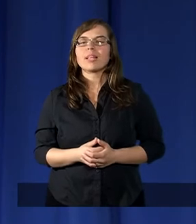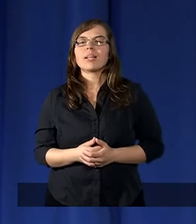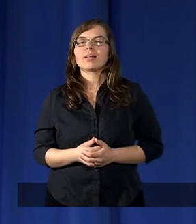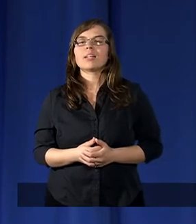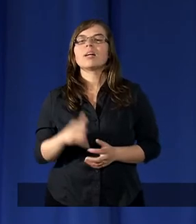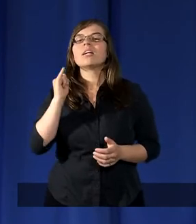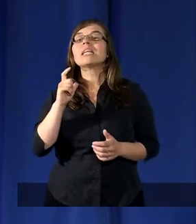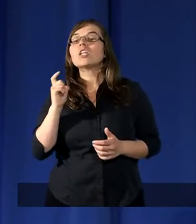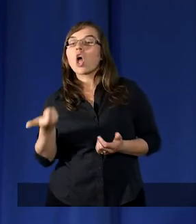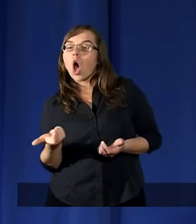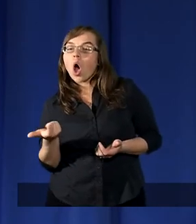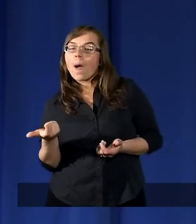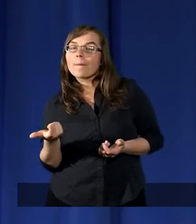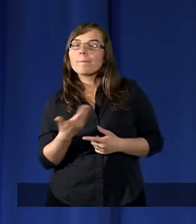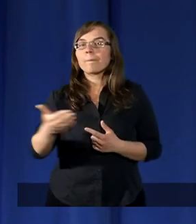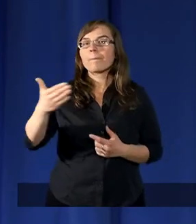I co